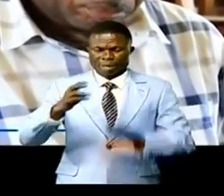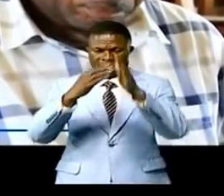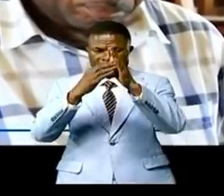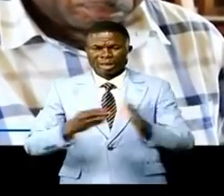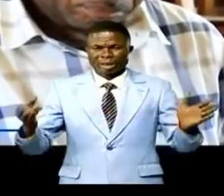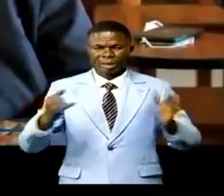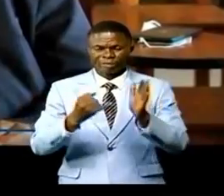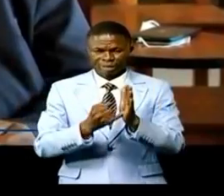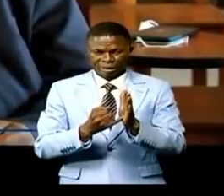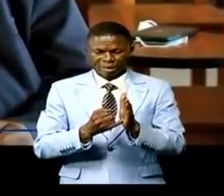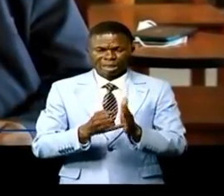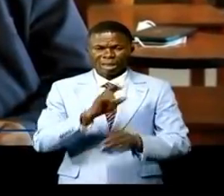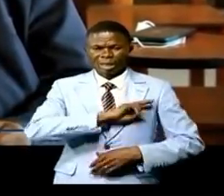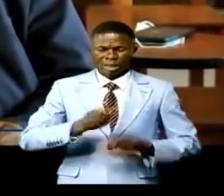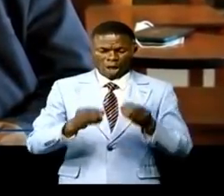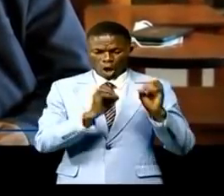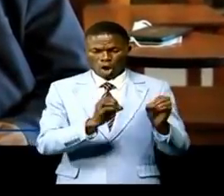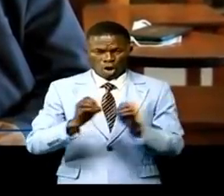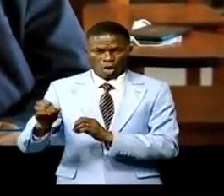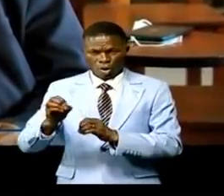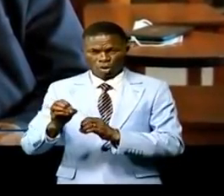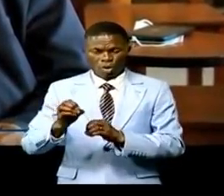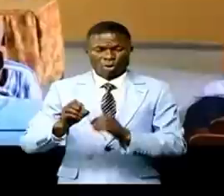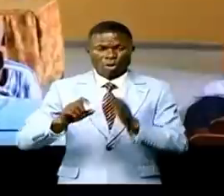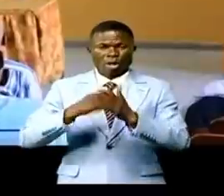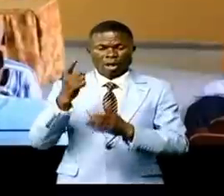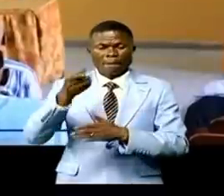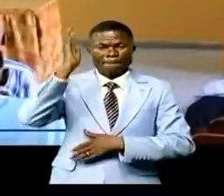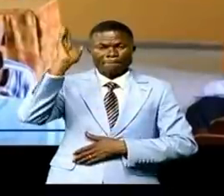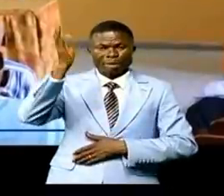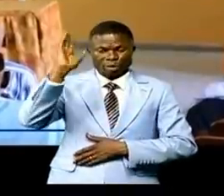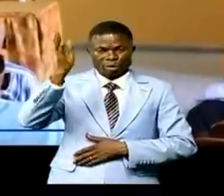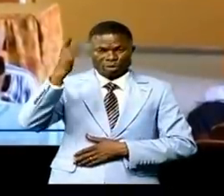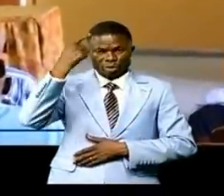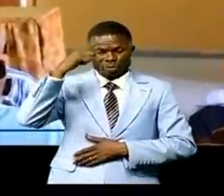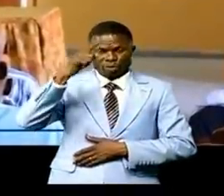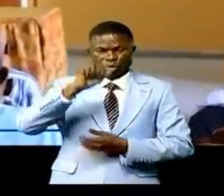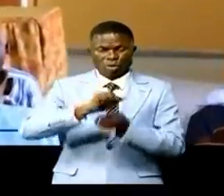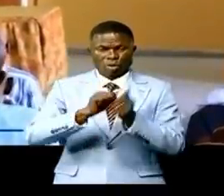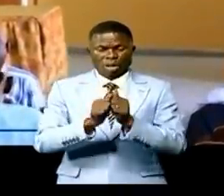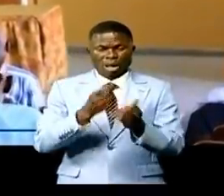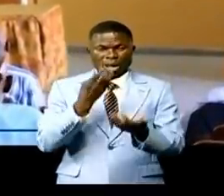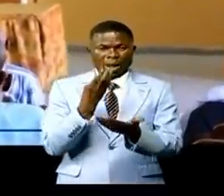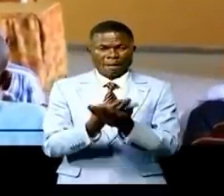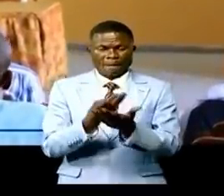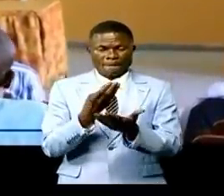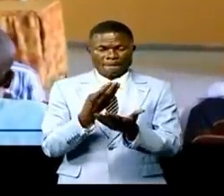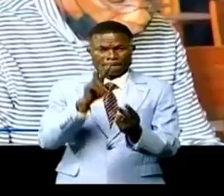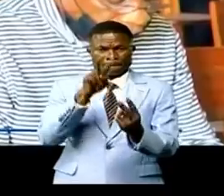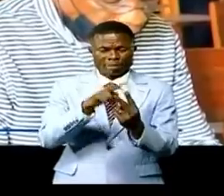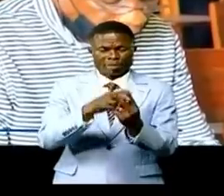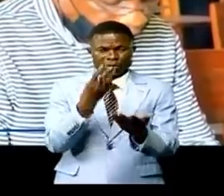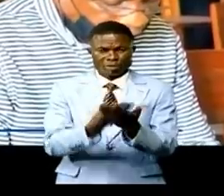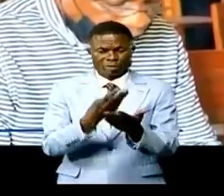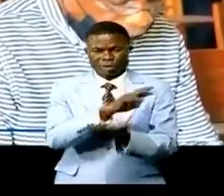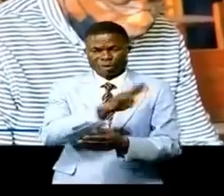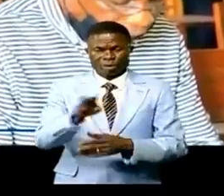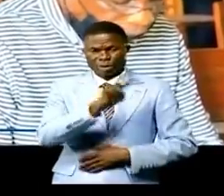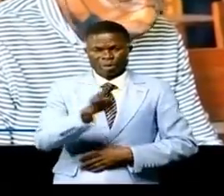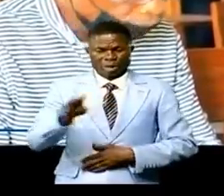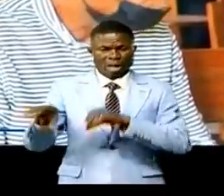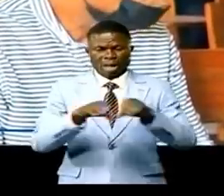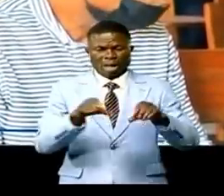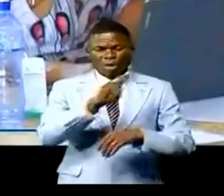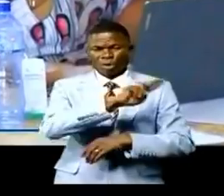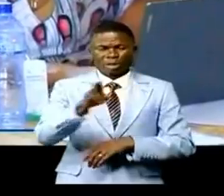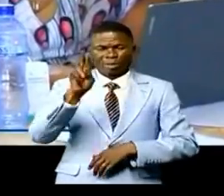Il s'agit de l'organisation de la toute première conférence sur les prévisions budgétaires 2022 et le programme d'action 2022